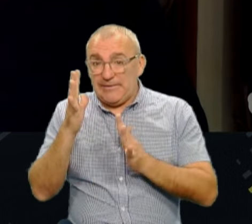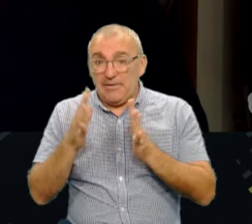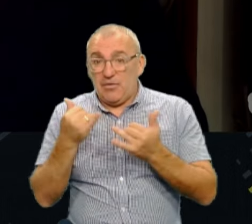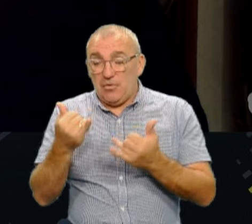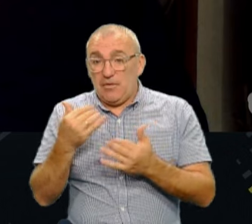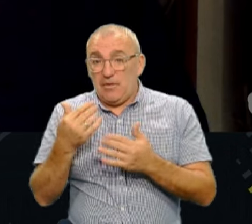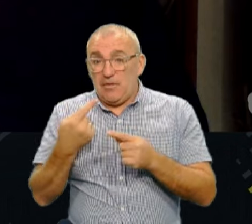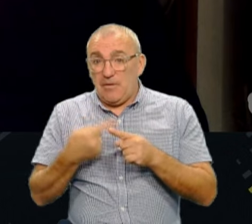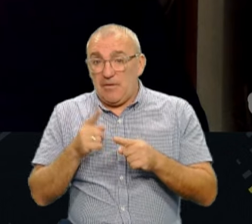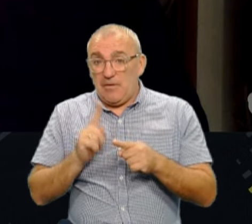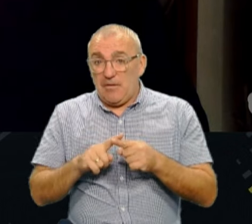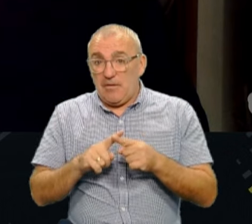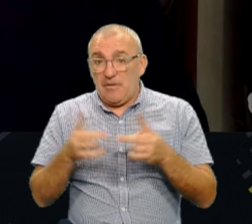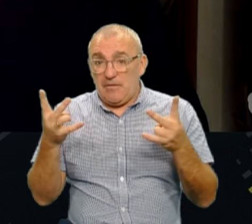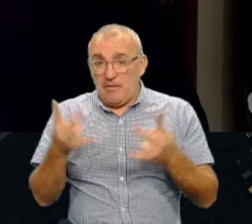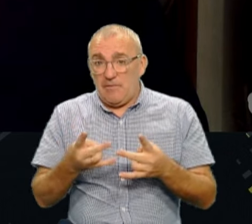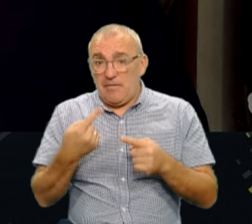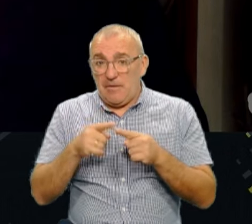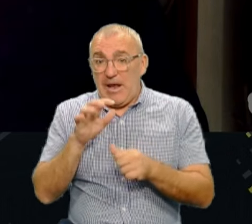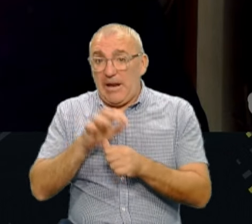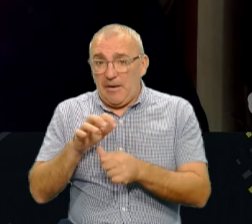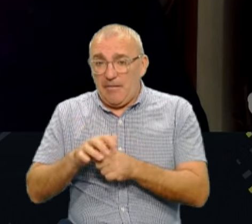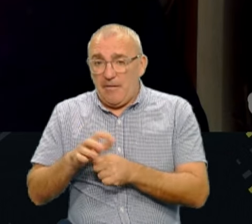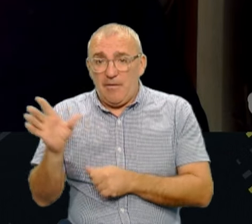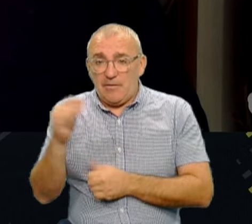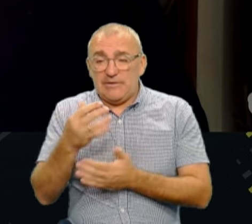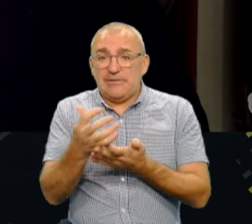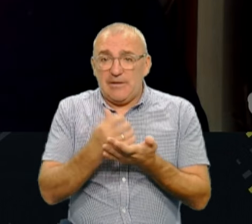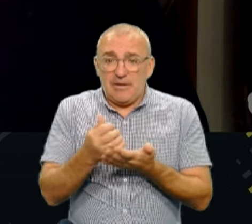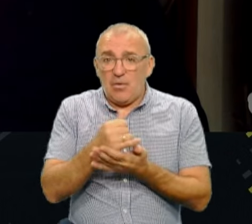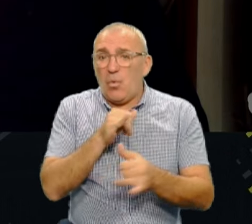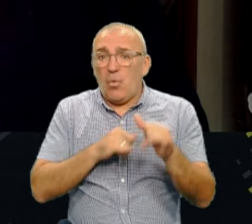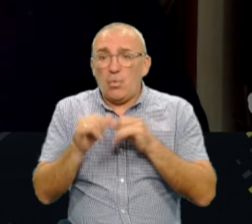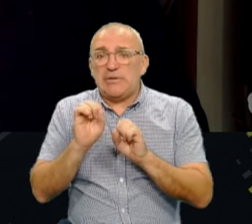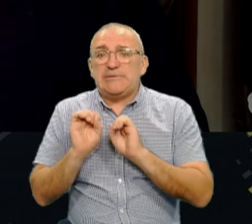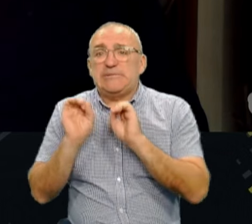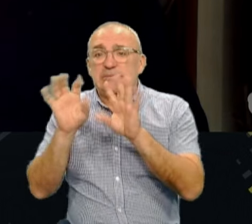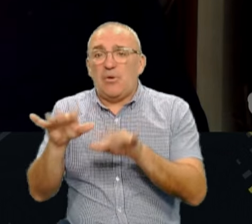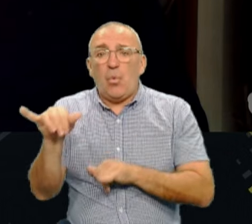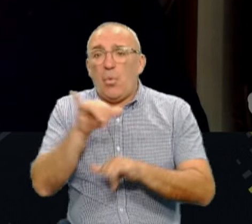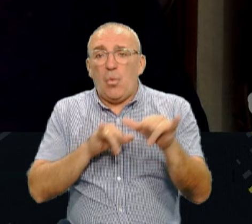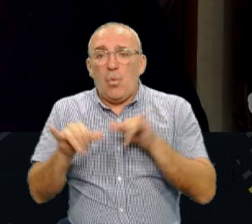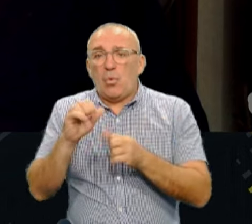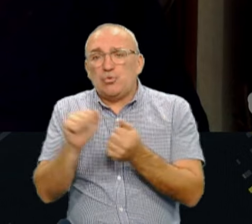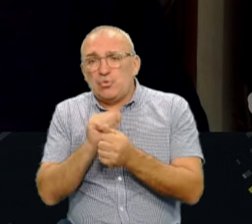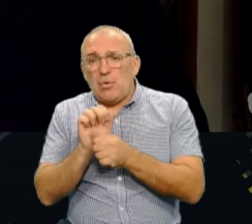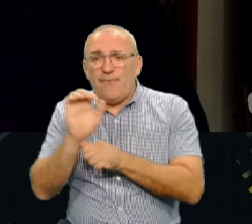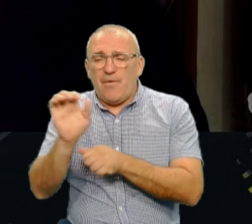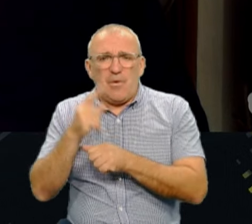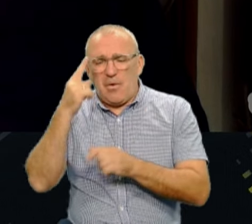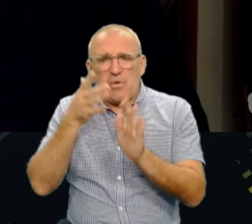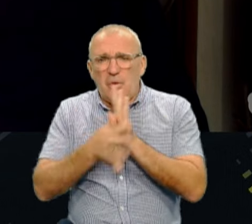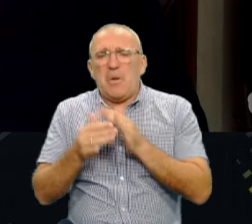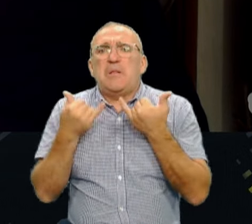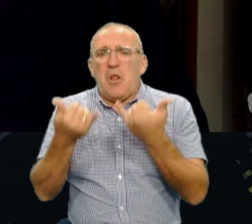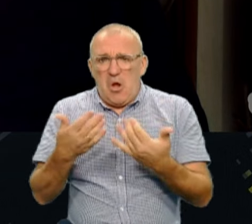на ці гриби. Всі їх збирають, всі кудись це здають, всі кудись це слушать, відправляють. Я не розумію, для чого